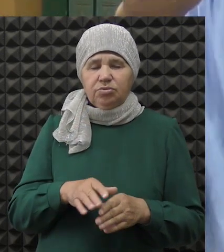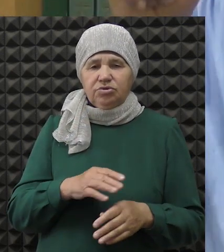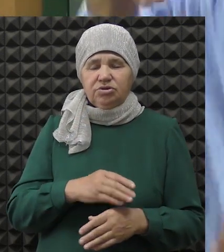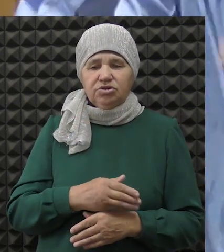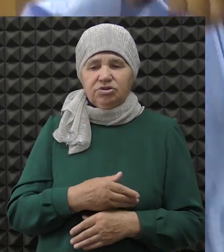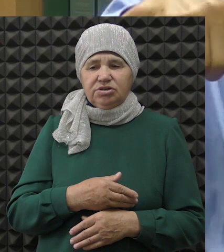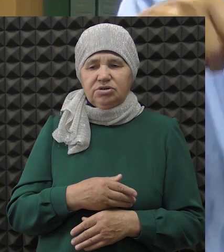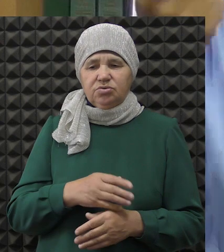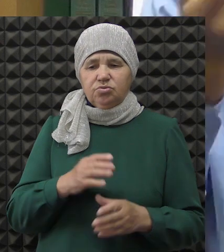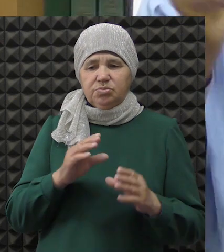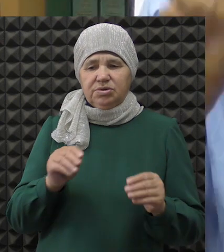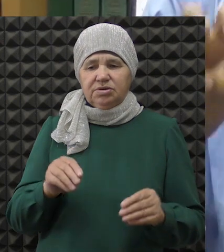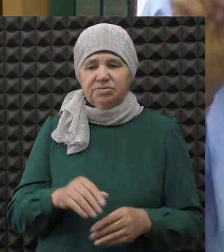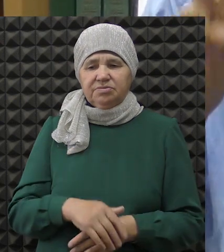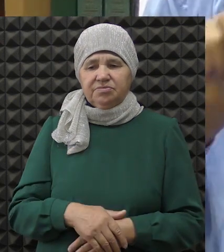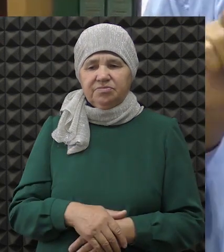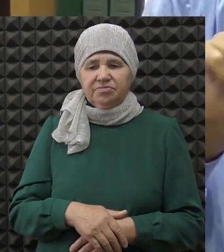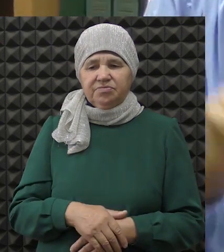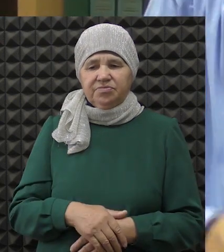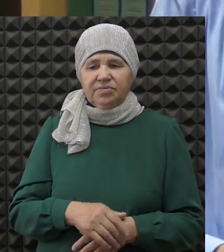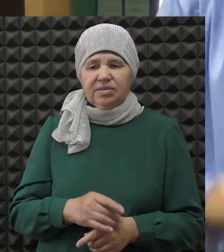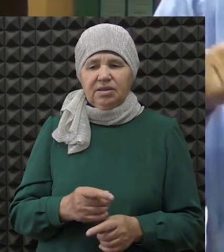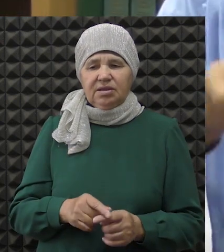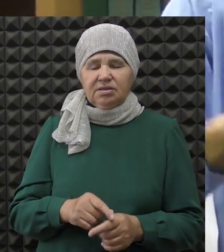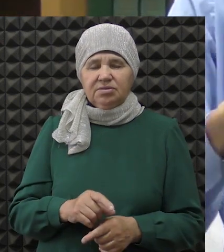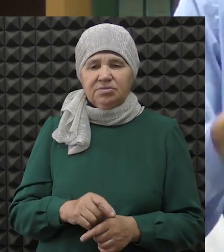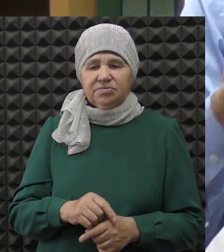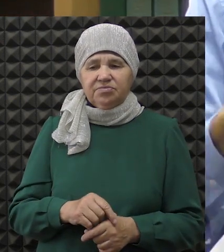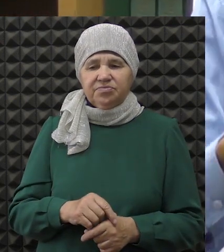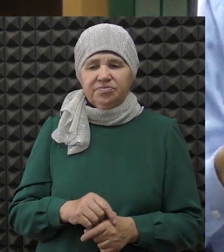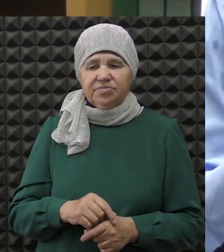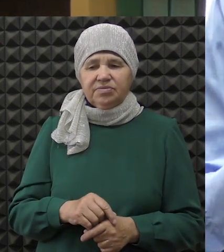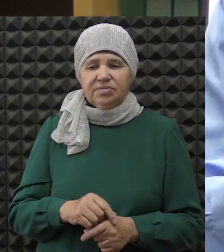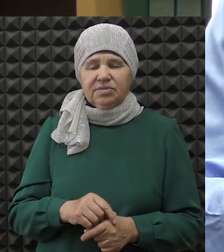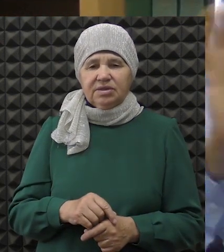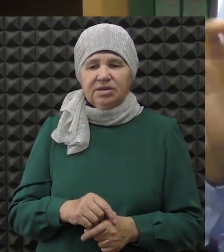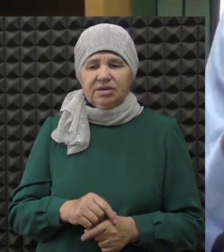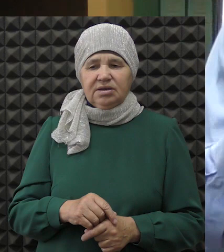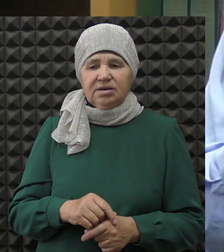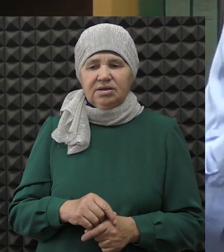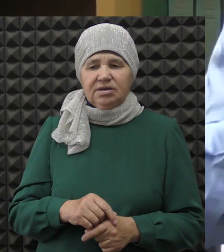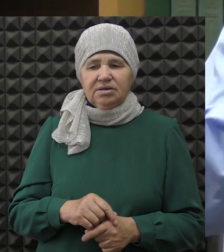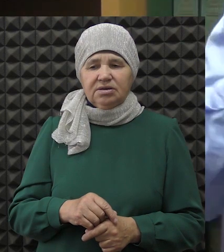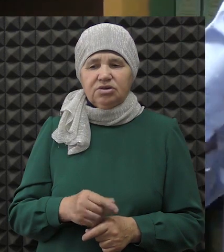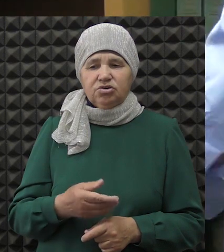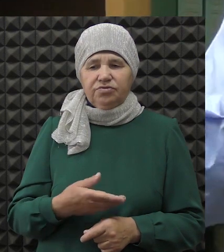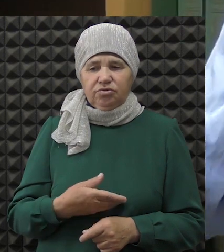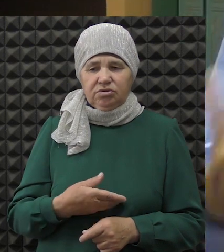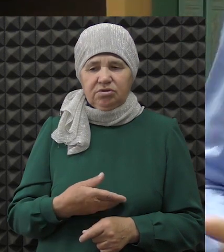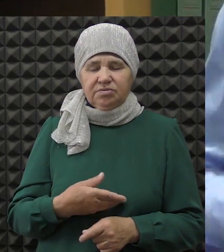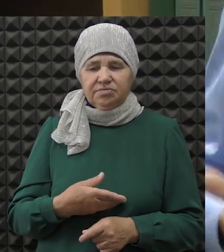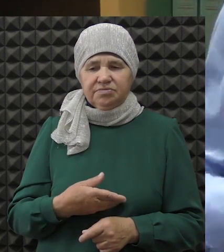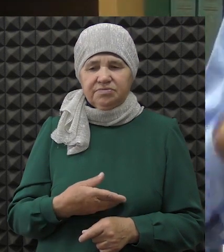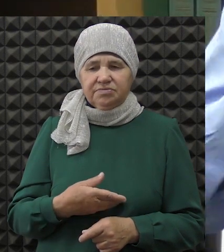жизнью, они пустые. А эта мечеть прекрасна тем, что она живет.